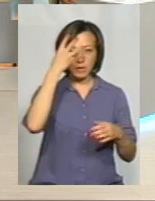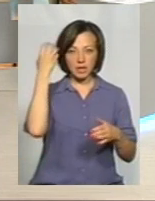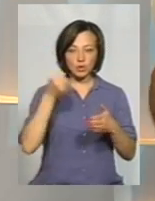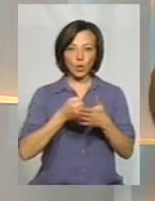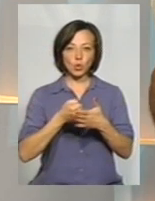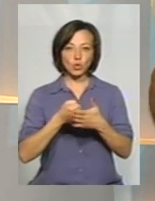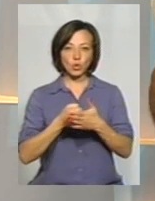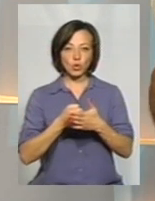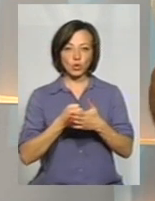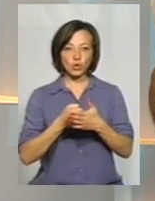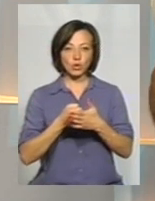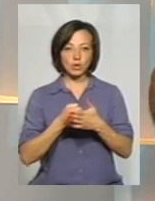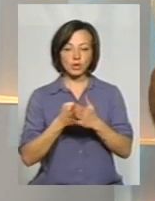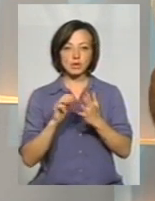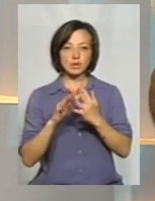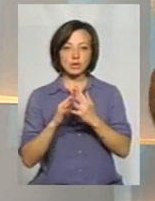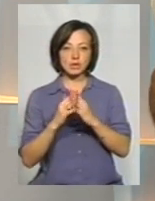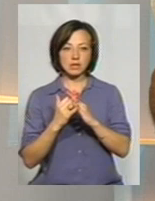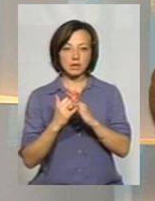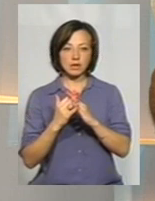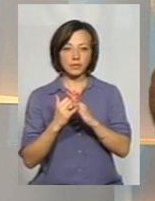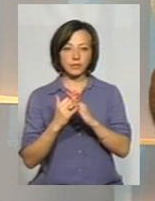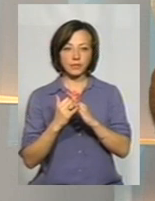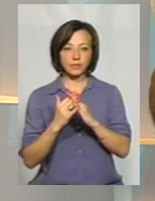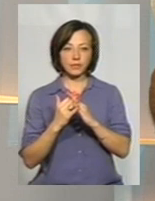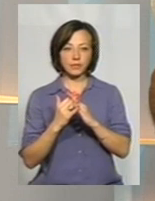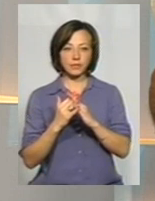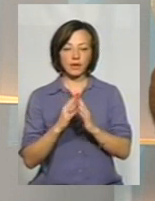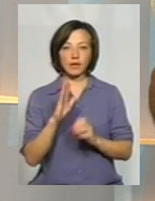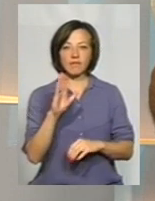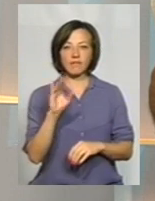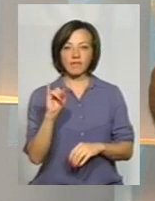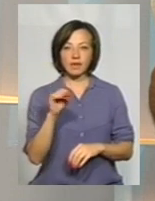населеного пункту Вітівці.